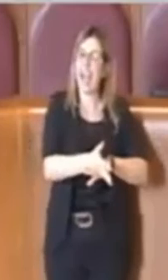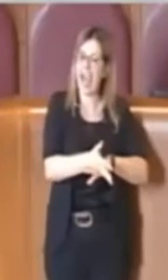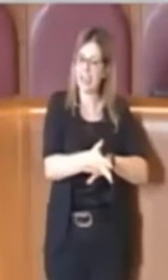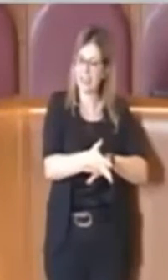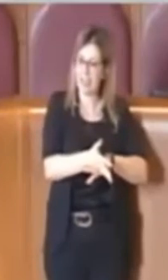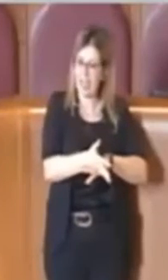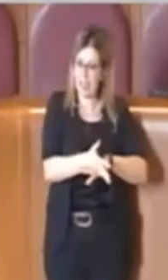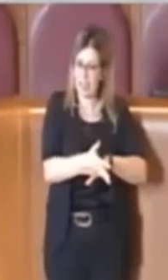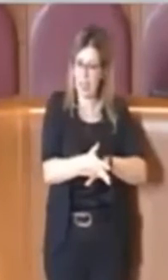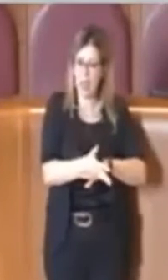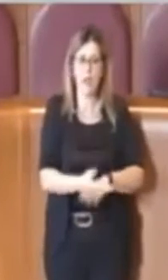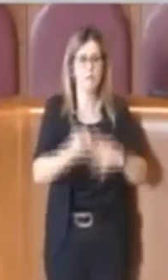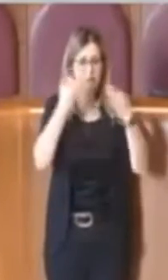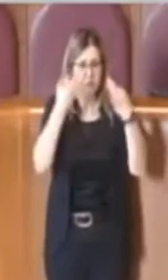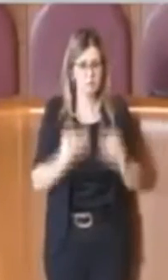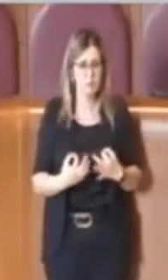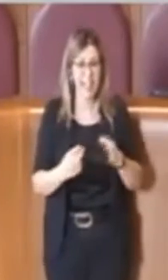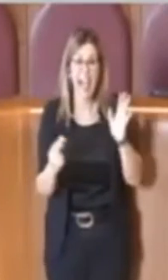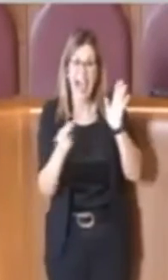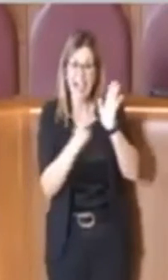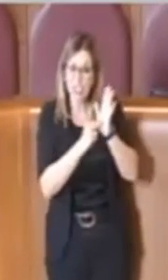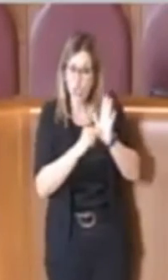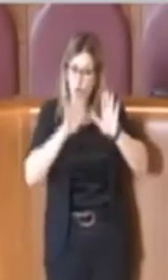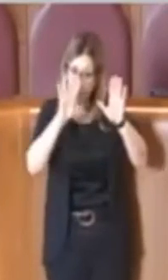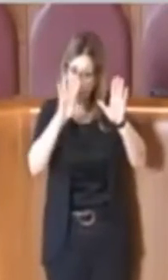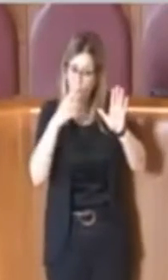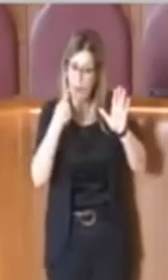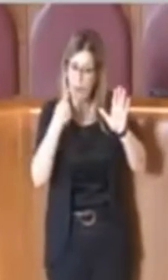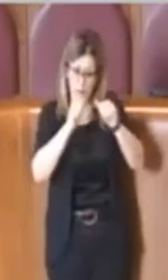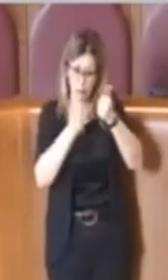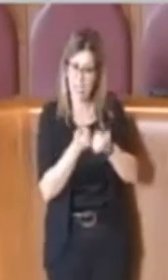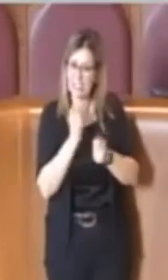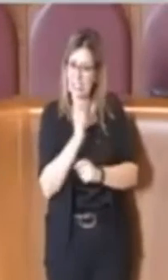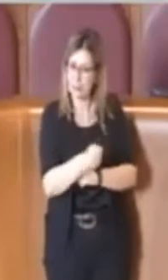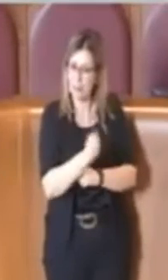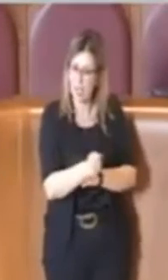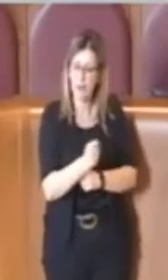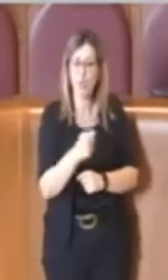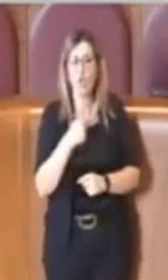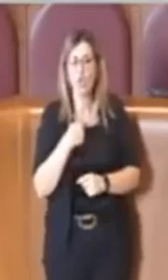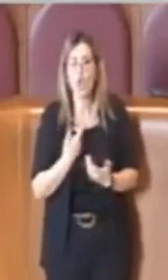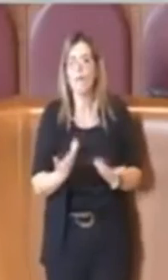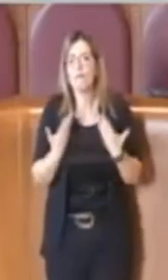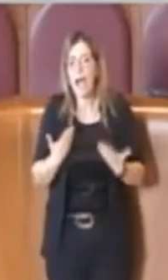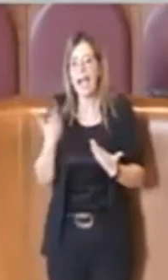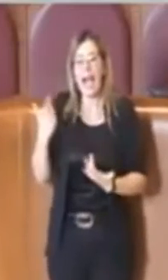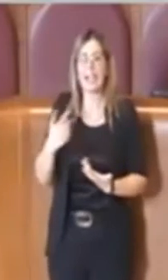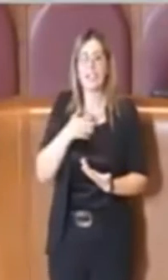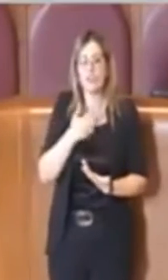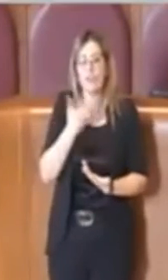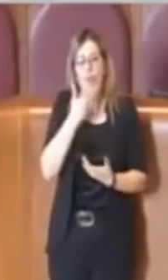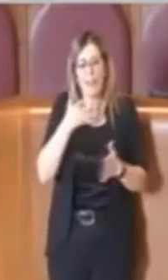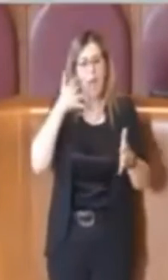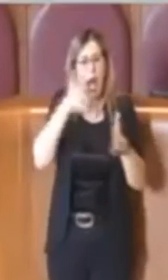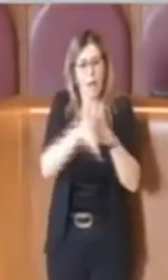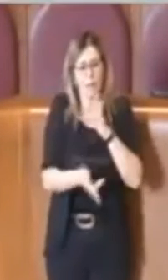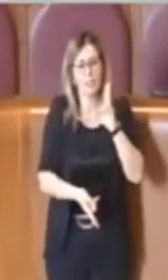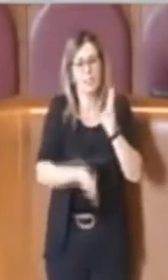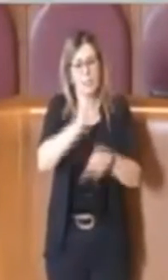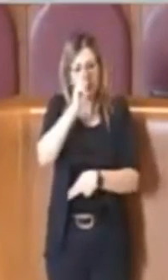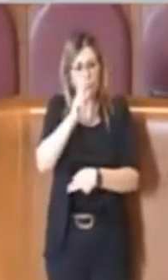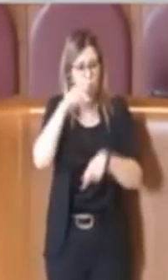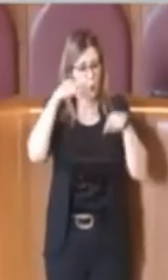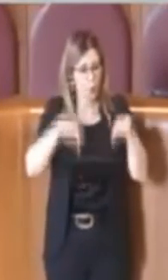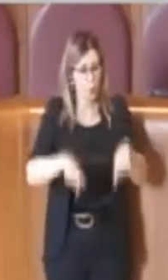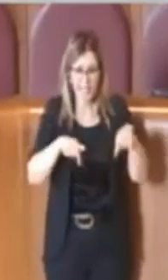articolo 9 sulle modalità di pagamento, insomma avrei approfondito un po' di più, avrei fatto sapere ai cittadini in quest'aula